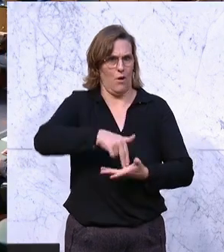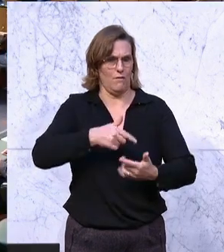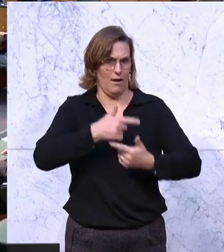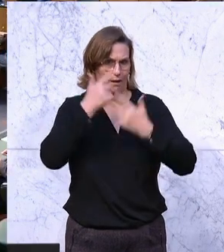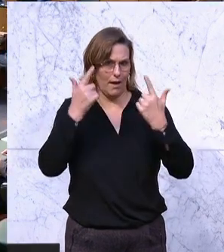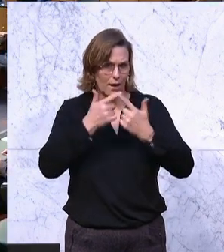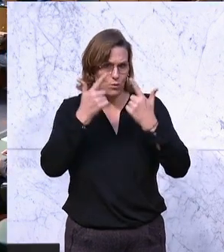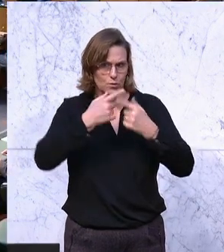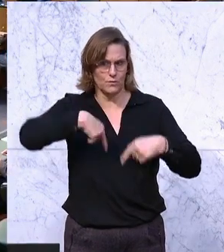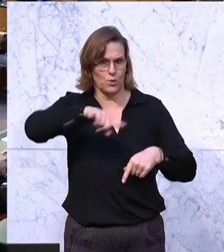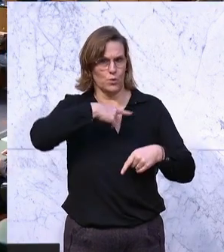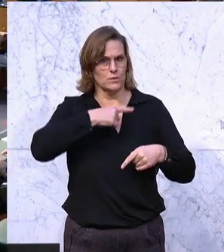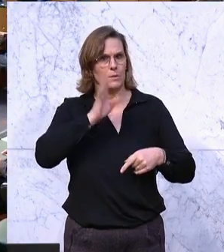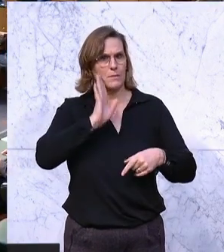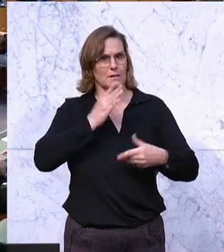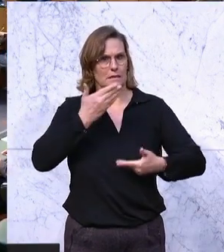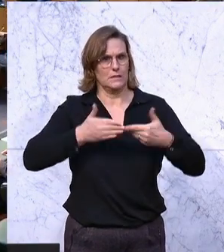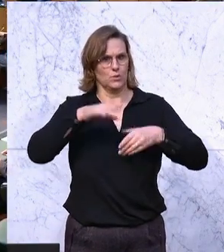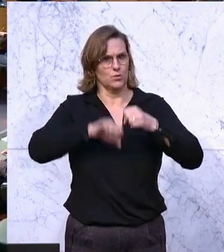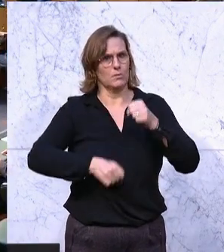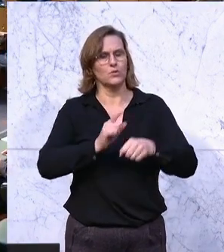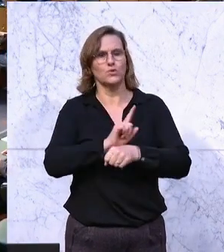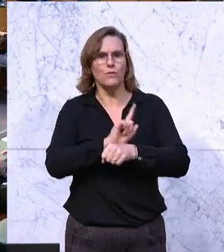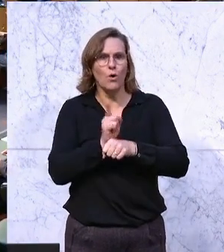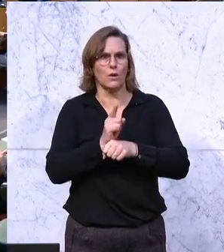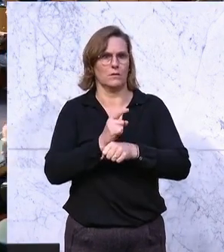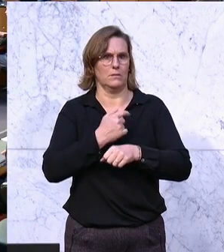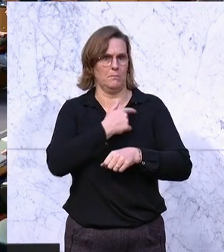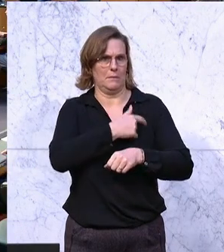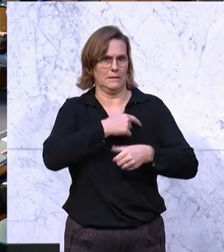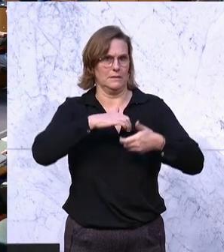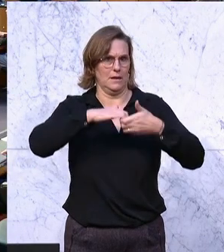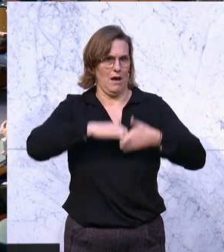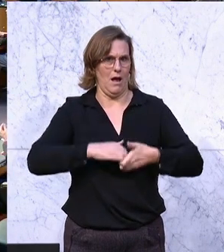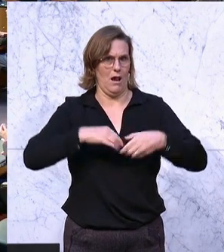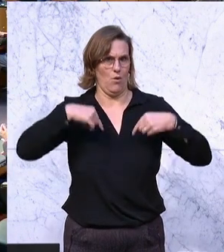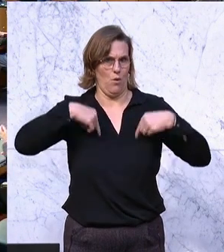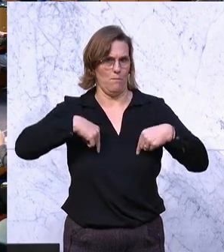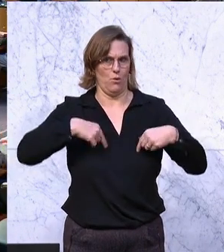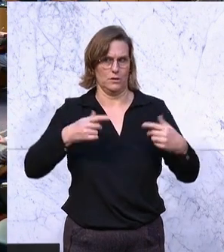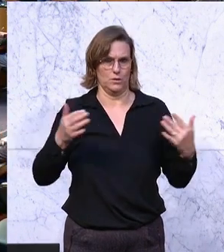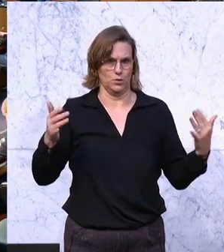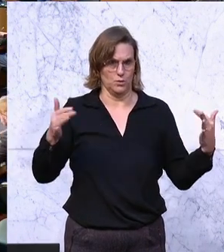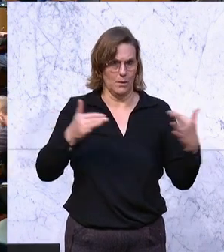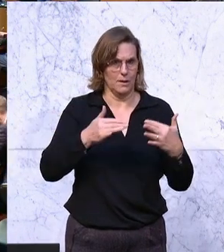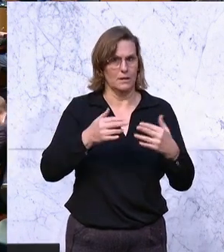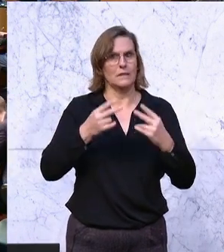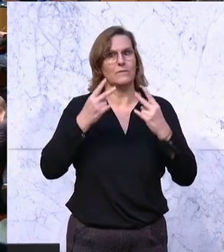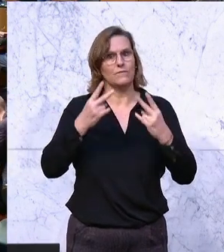wir jedenfalls die Sitzung unterbrechen und eine sofortige Präsidiale einberufen, weil es nicht sein kann, dass das Amt, dass sie diese wichtige